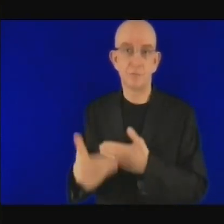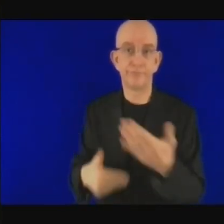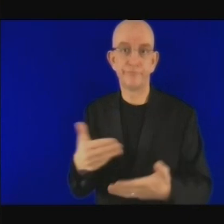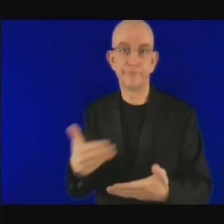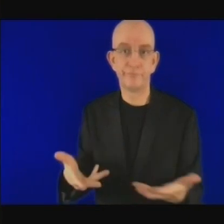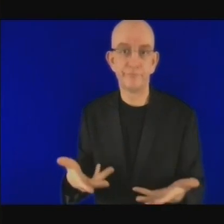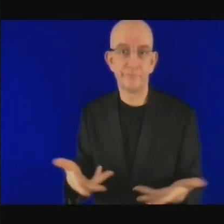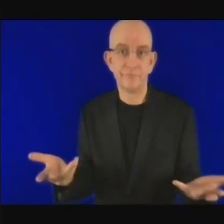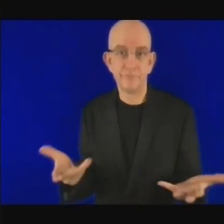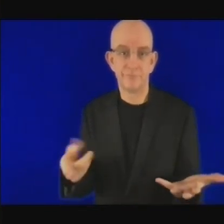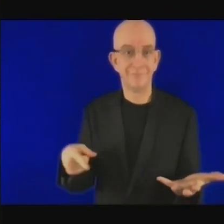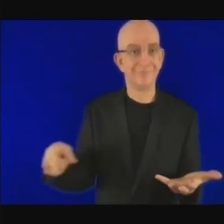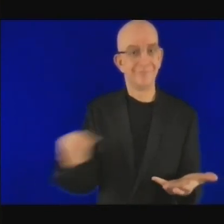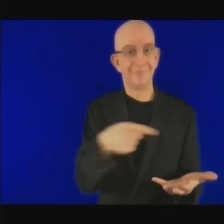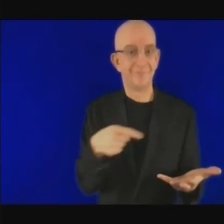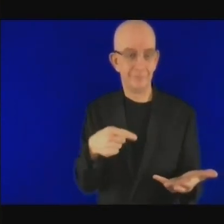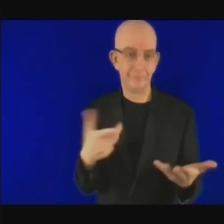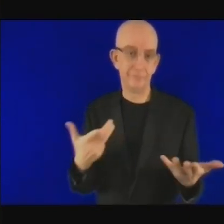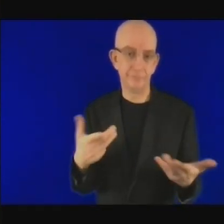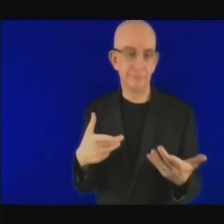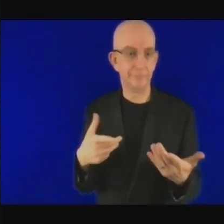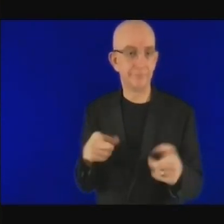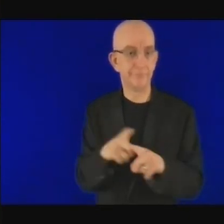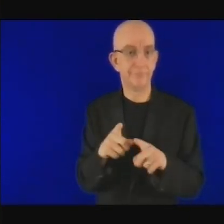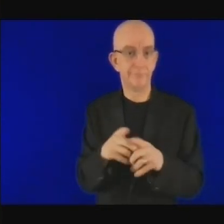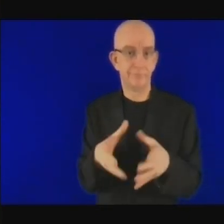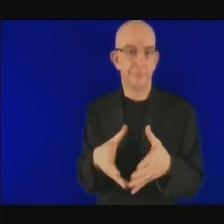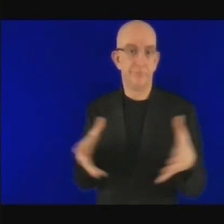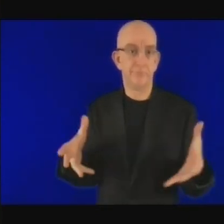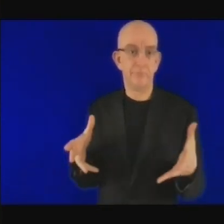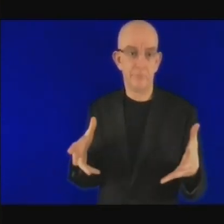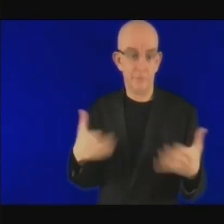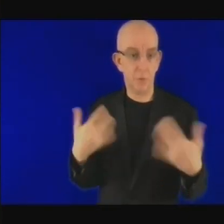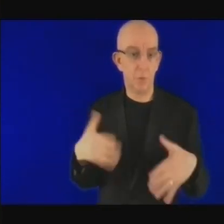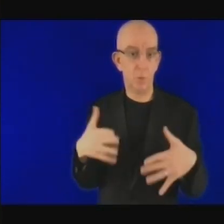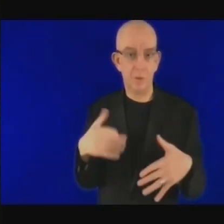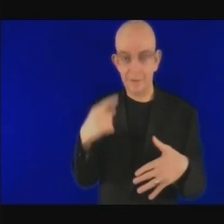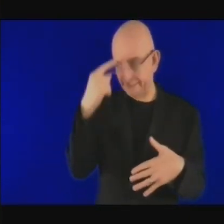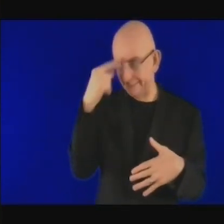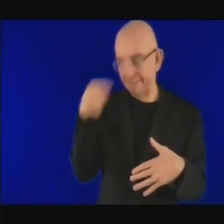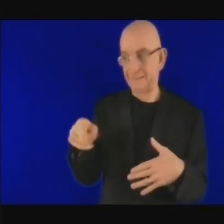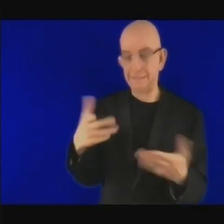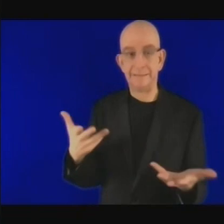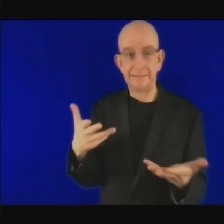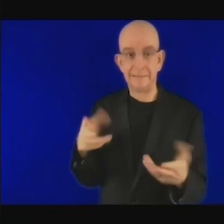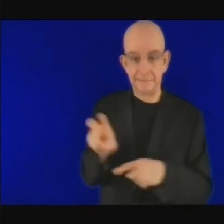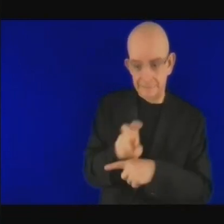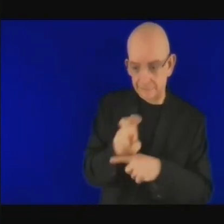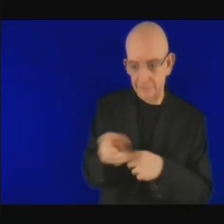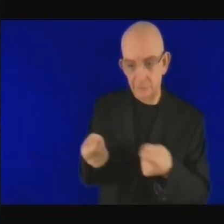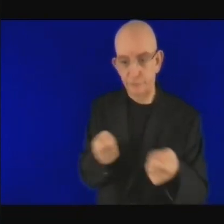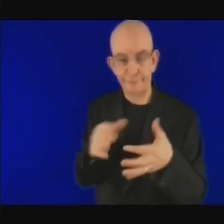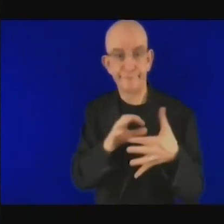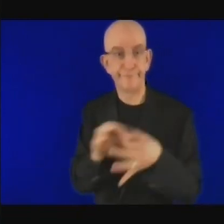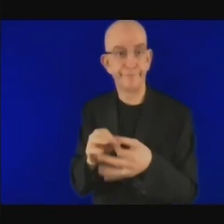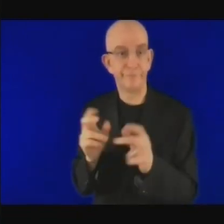que le coût de l'électricité est réglementé et s'il est réglementé, cela veut dire que la viabilité financière de ce